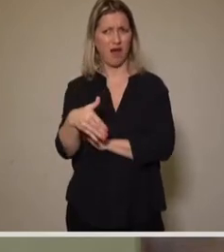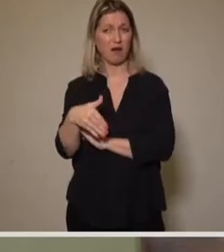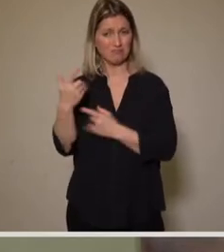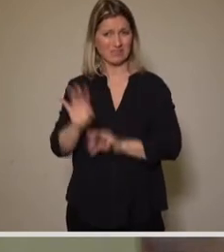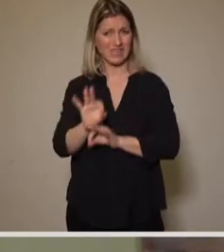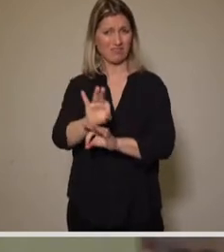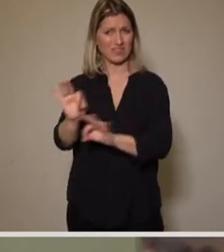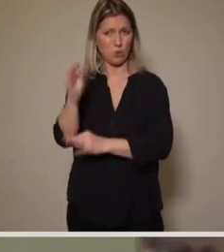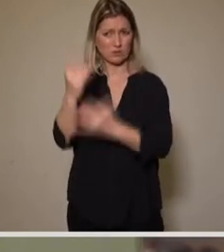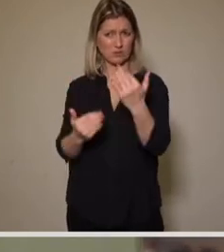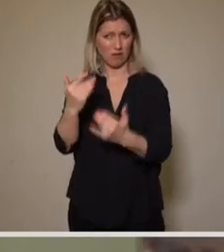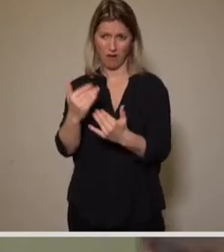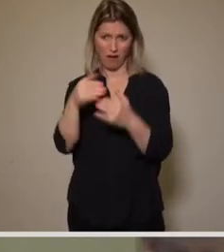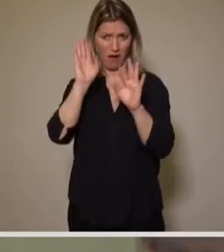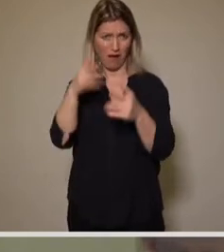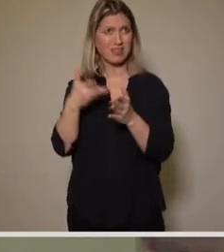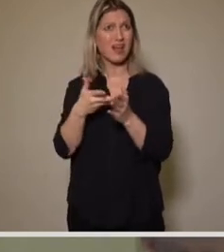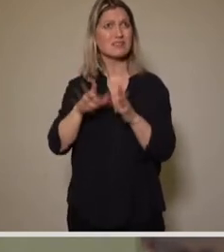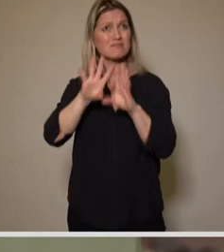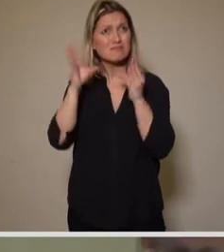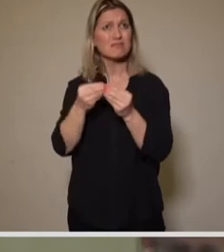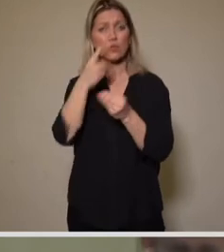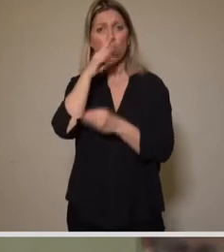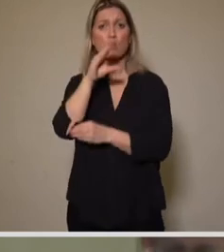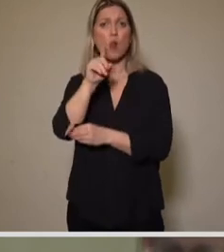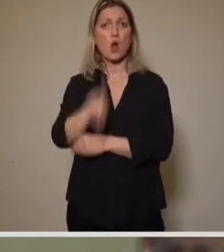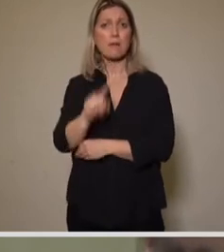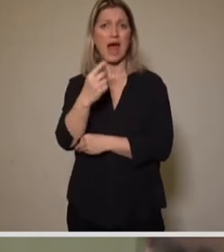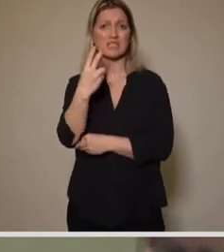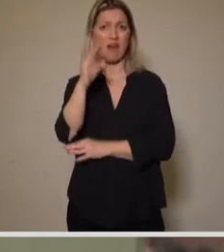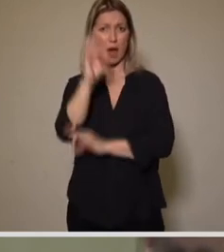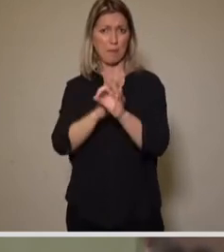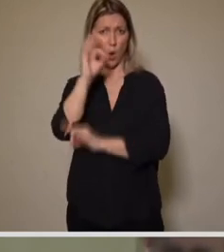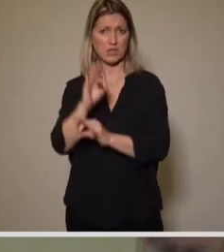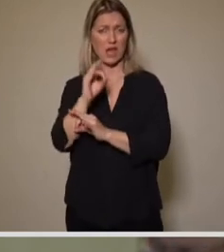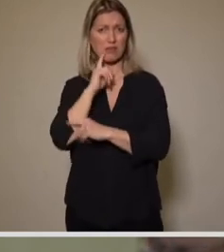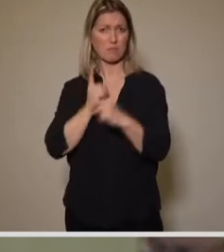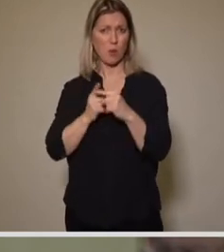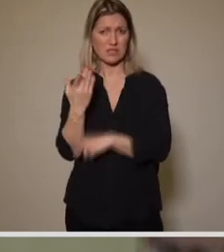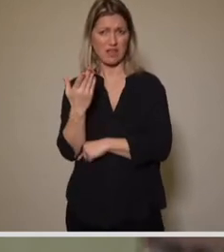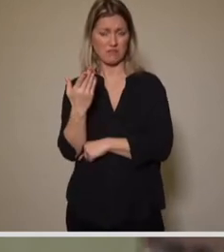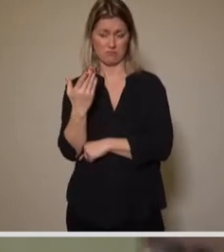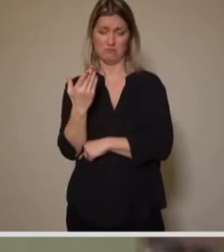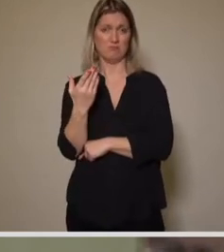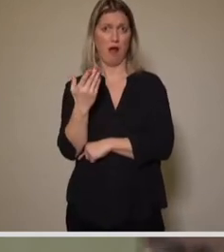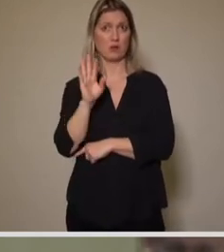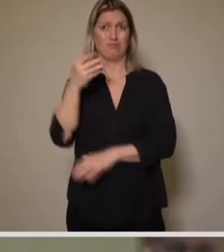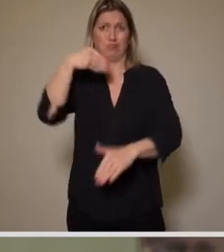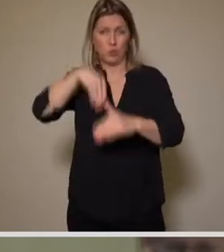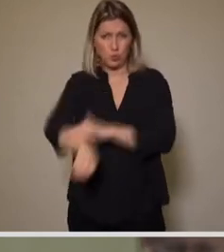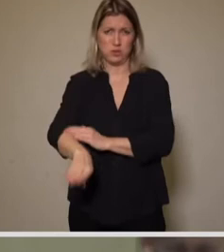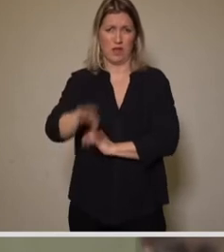0,12 Prozent der durchgeführten Tests, dieser Bereich eben gerade nicht mehr als Treiber der Pandemie